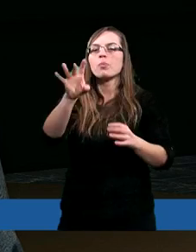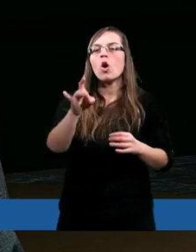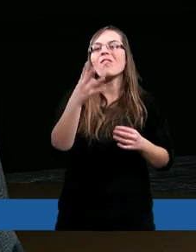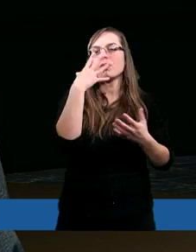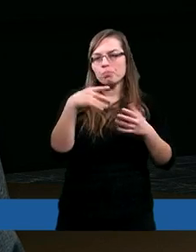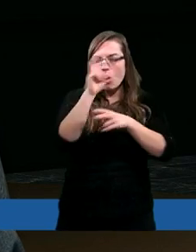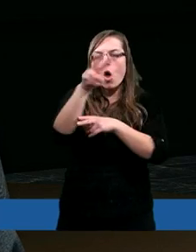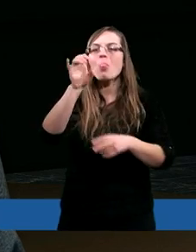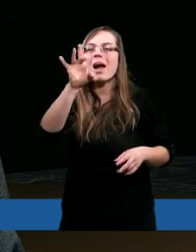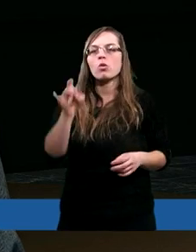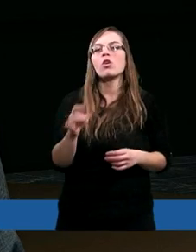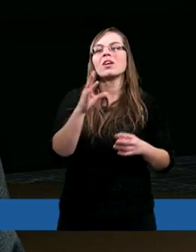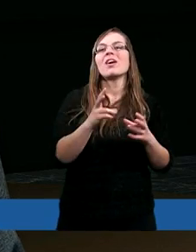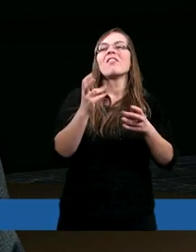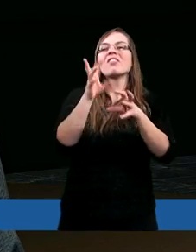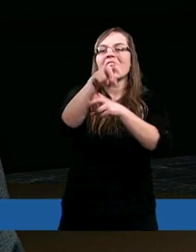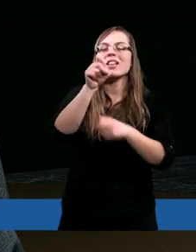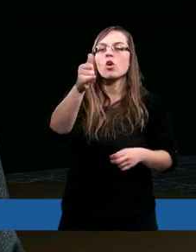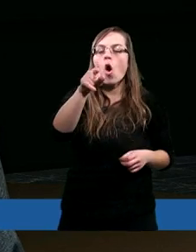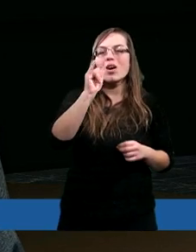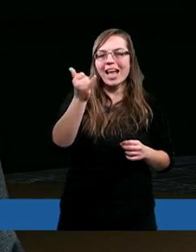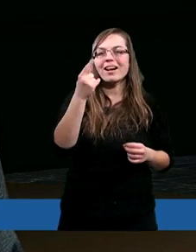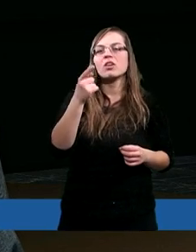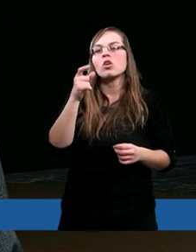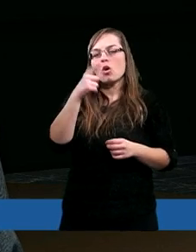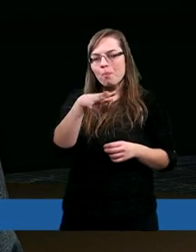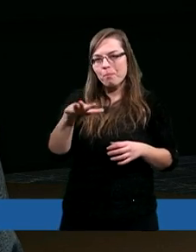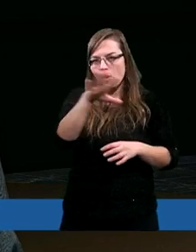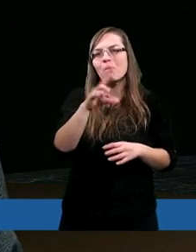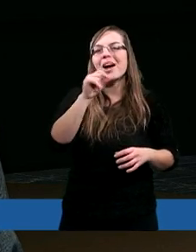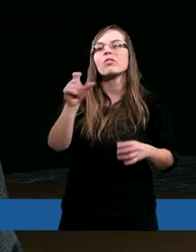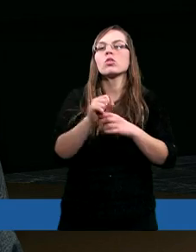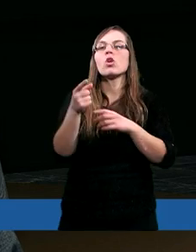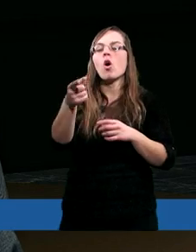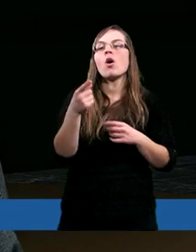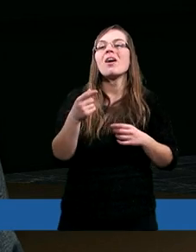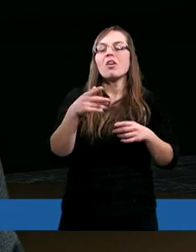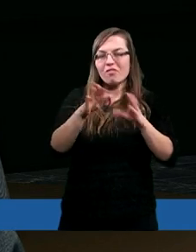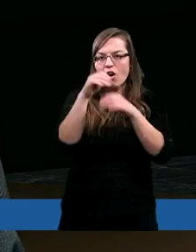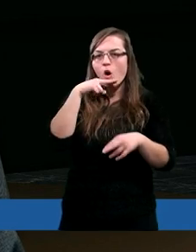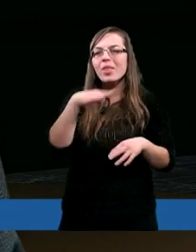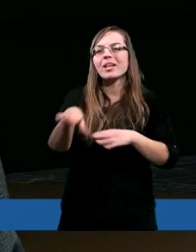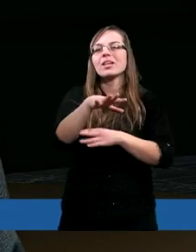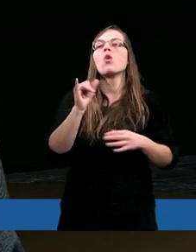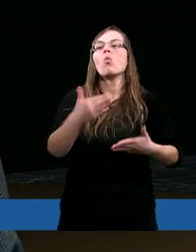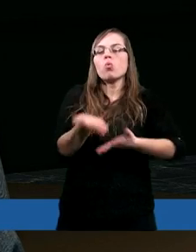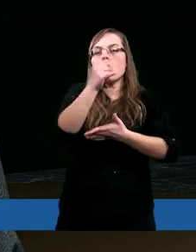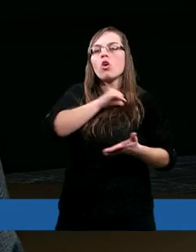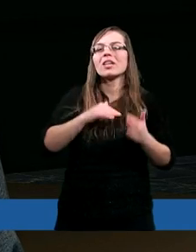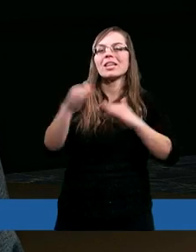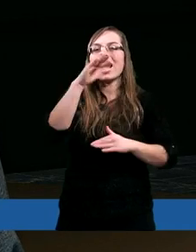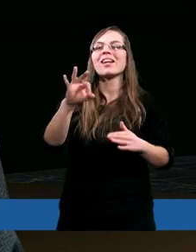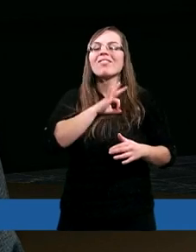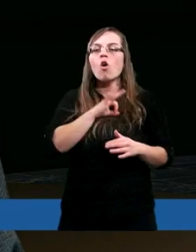doglądał go, strzegł go jak źrenice oka, jak orzeł pobudza do lotu swoje młode, unosi się nad